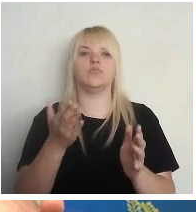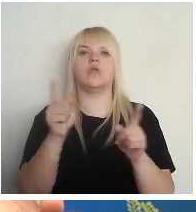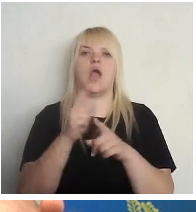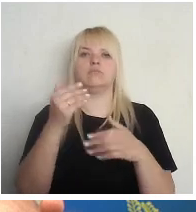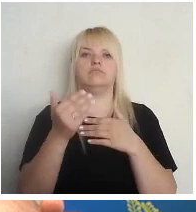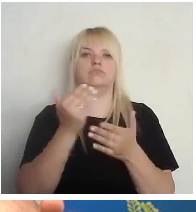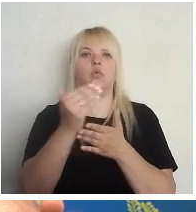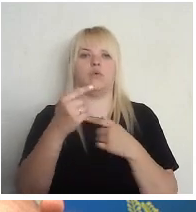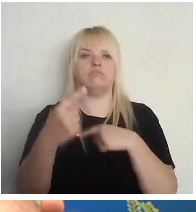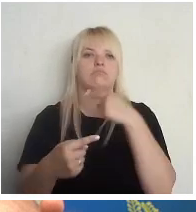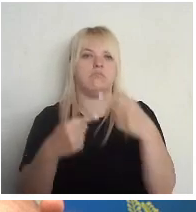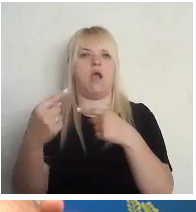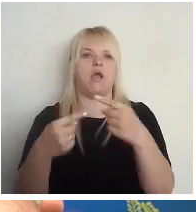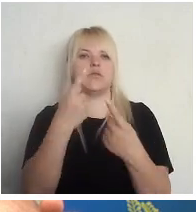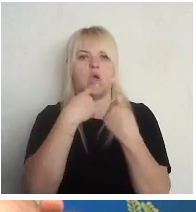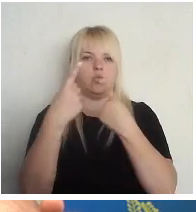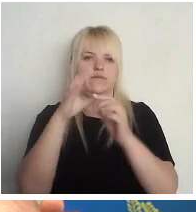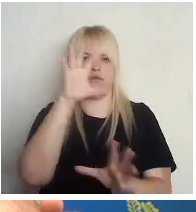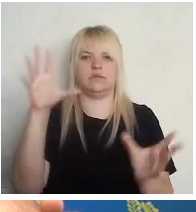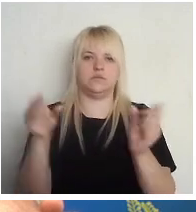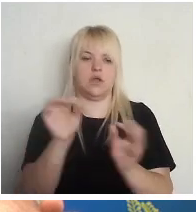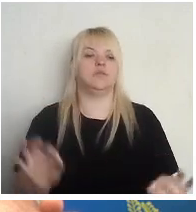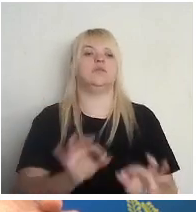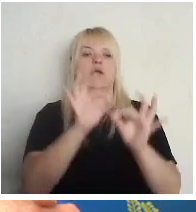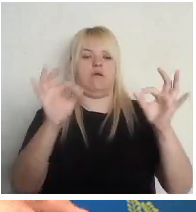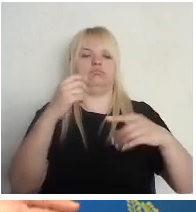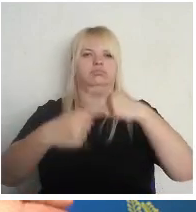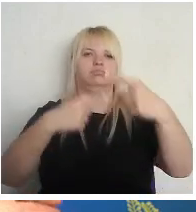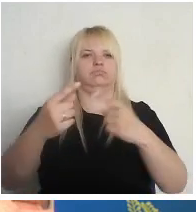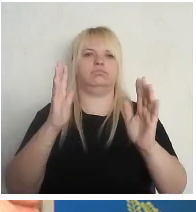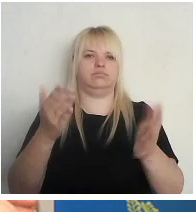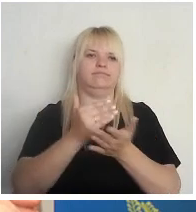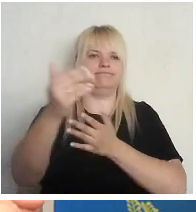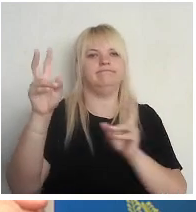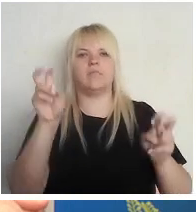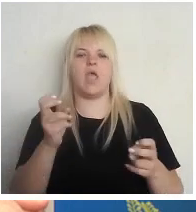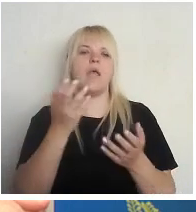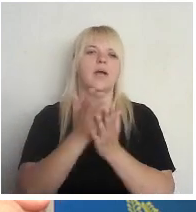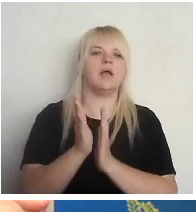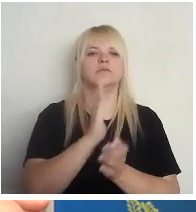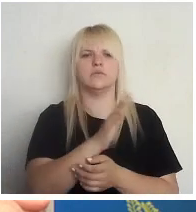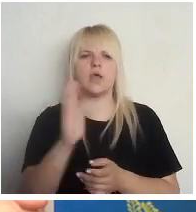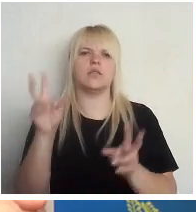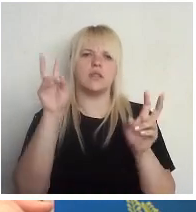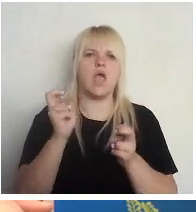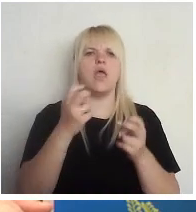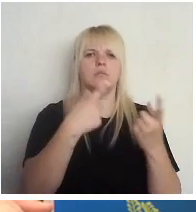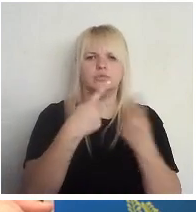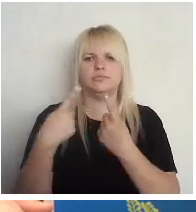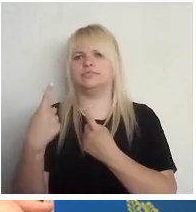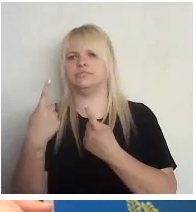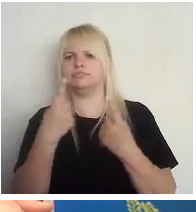turpmākajām sarunām vispār, kur mēs katru tēmu atsevišķi varēsim iztirizēt un par to kopīgi